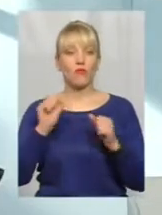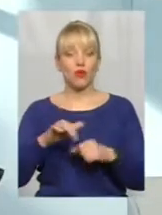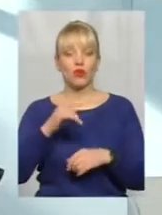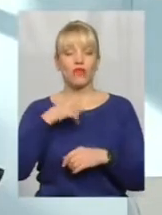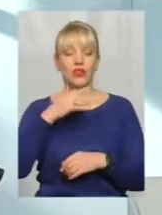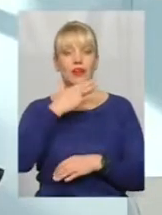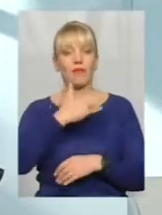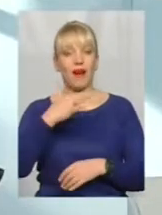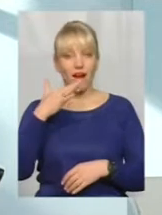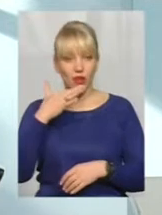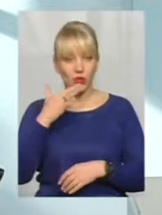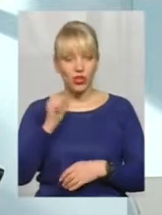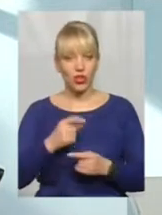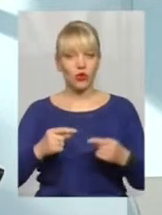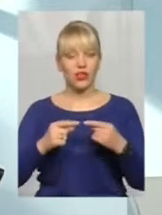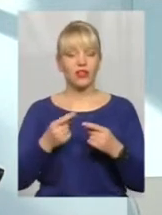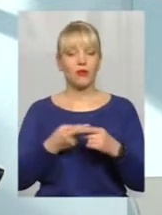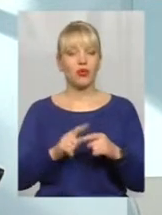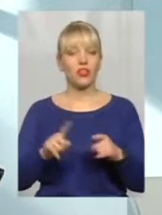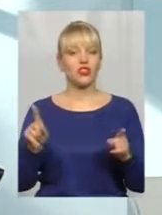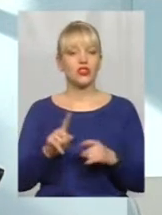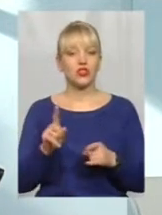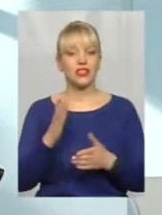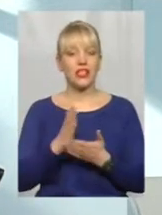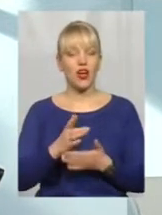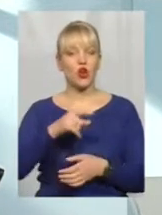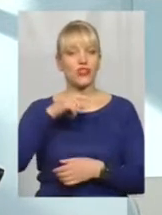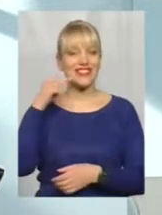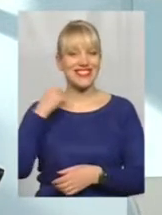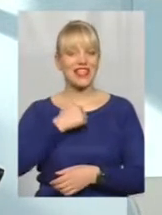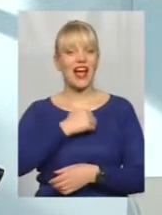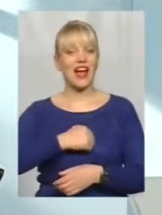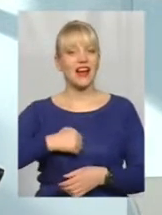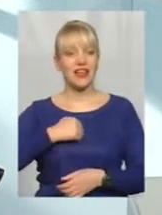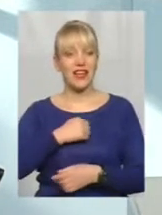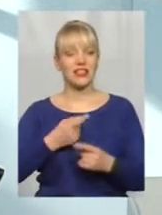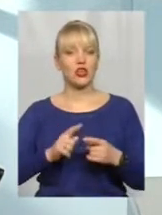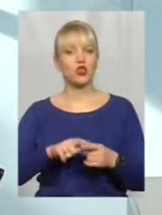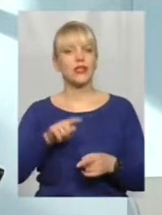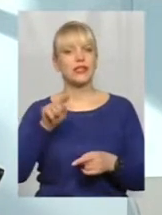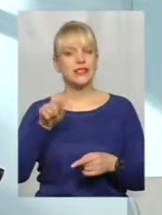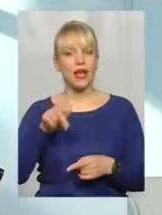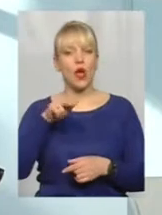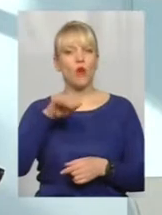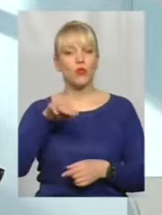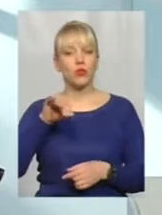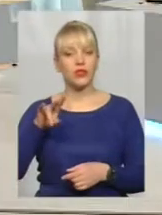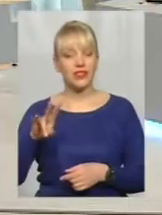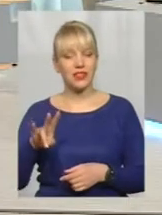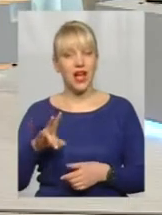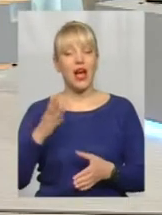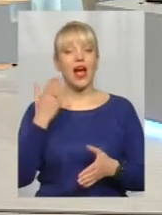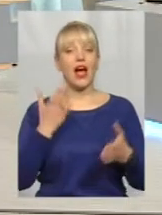багато і конкретно про те, що є російська агресія, що це Путін. А якби в